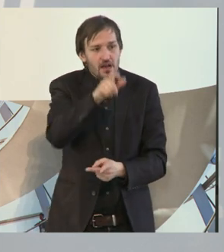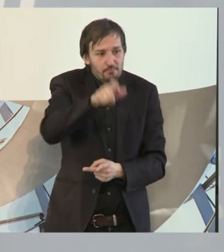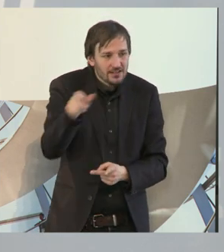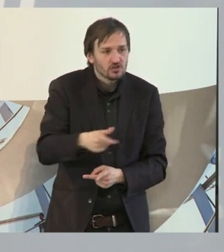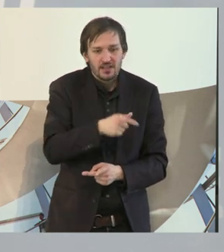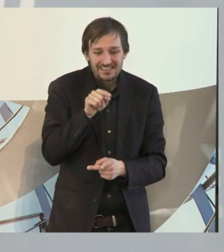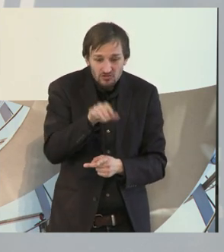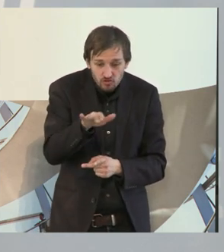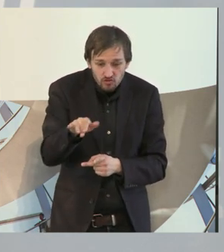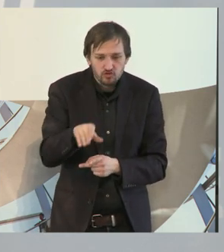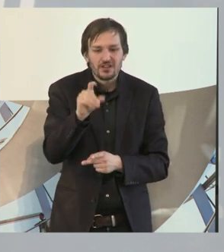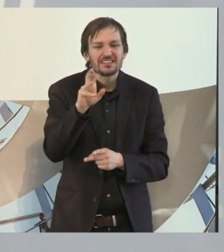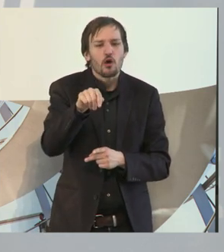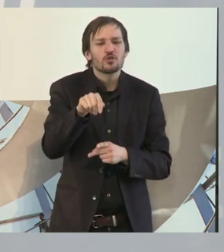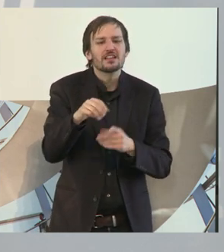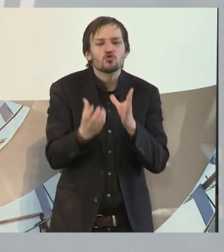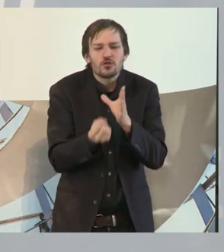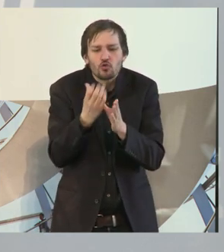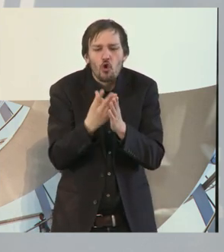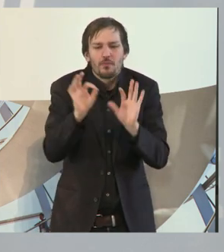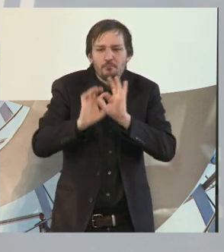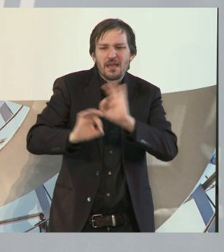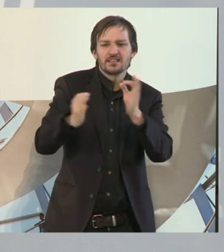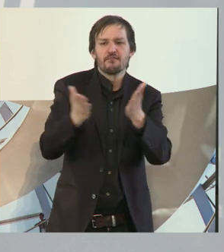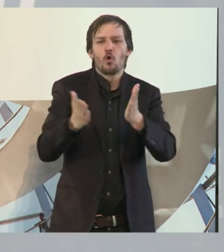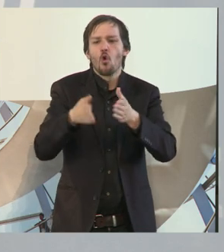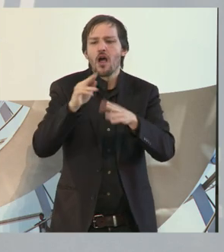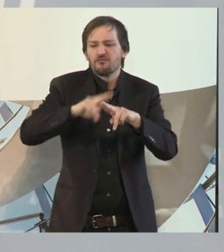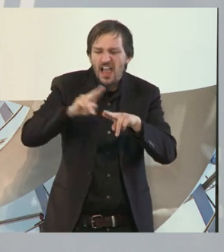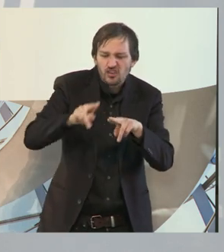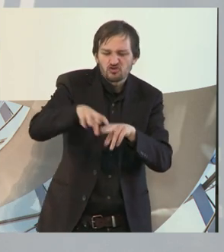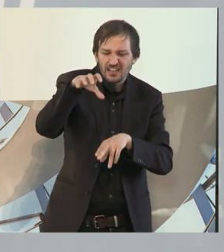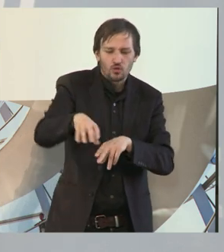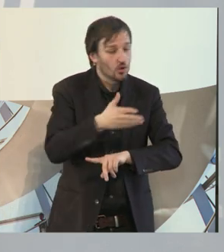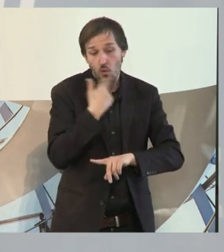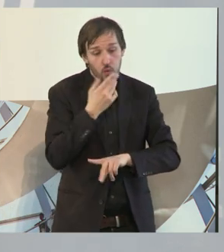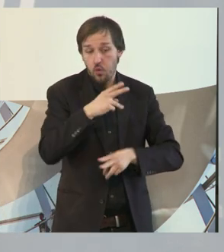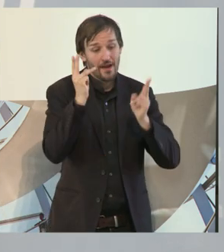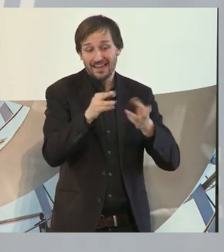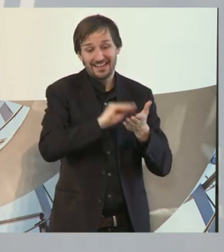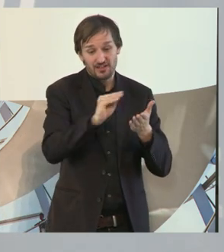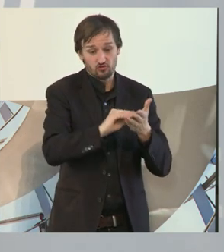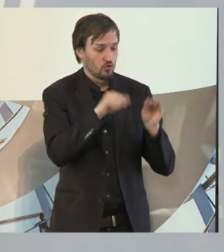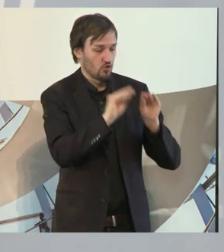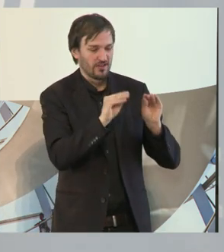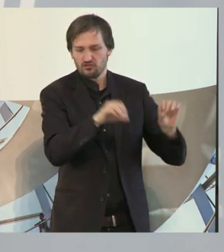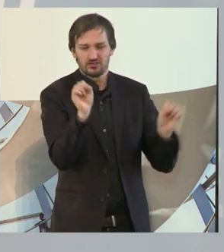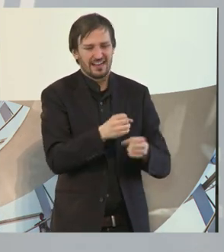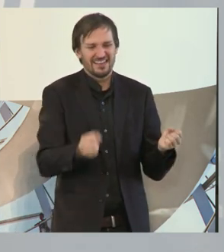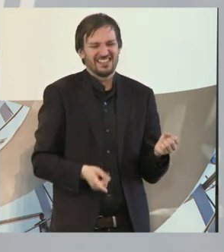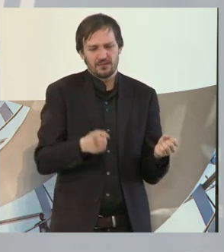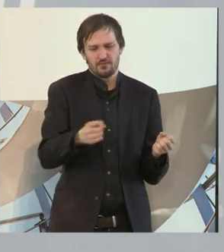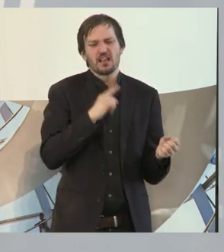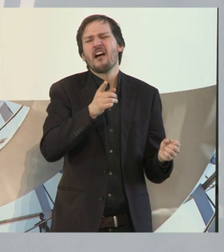-Syndrom am besten in der Werkstatt aufgehoben sind und auch nicht in der Regelschule unterrichtet werden können. Das ist